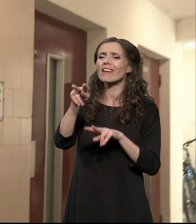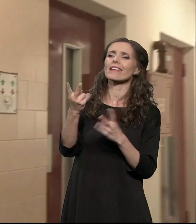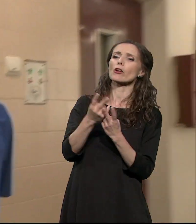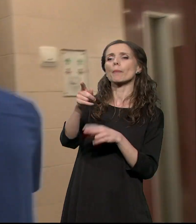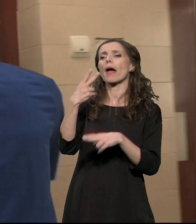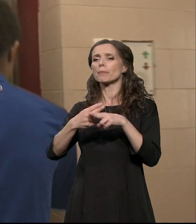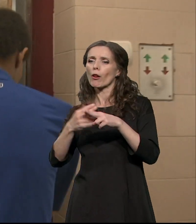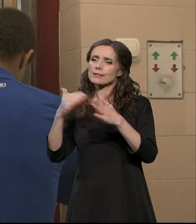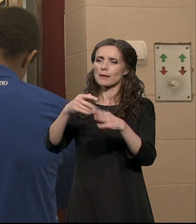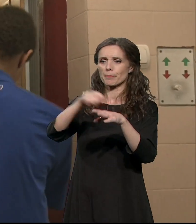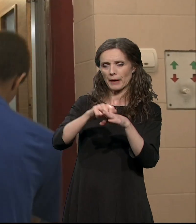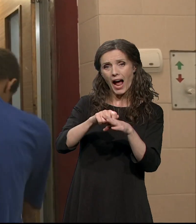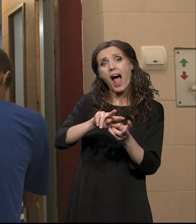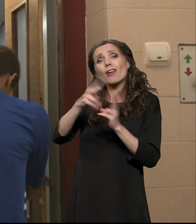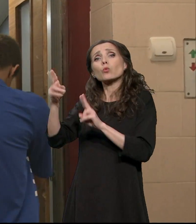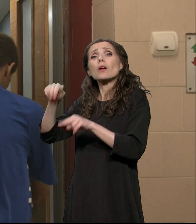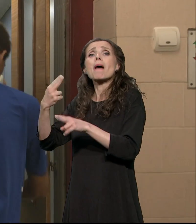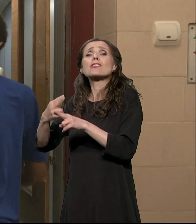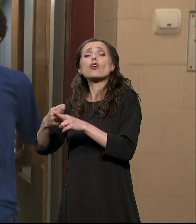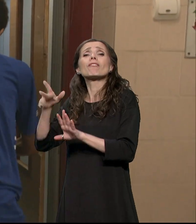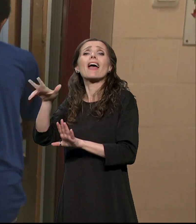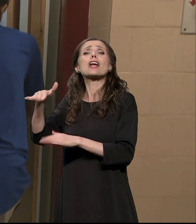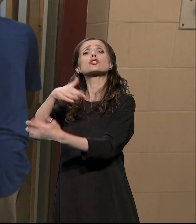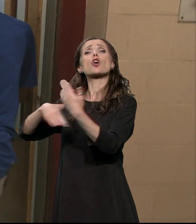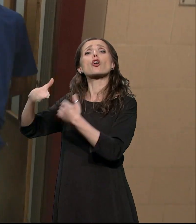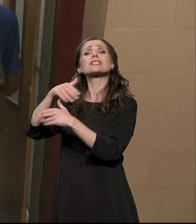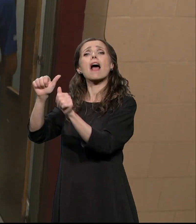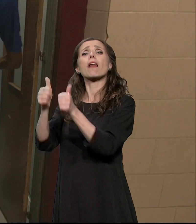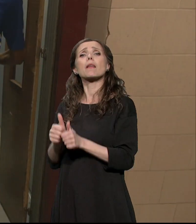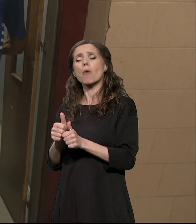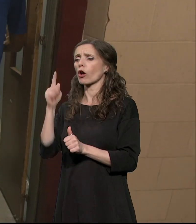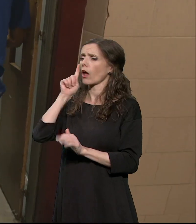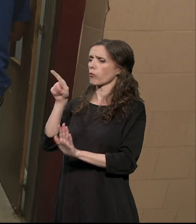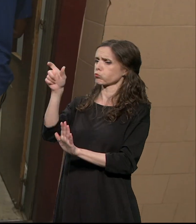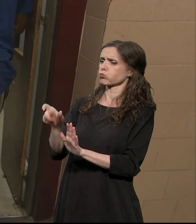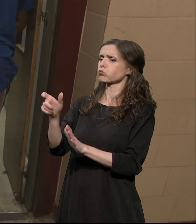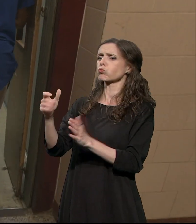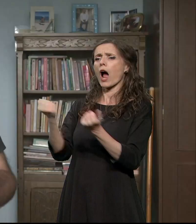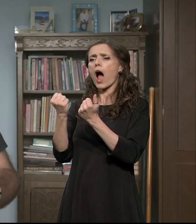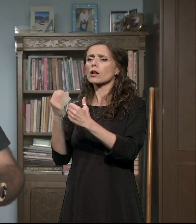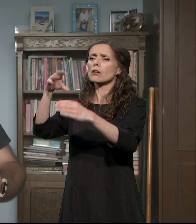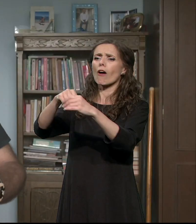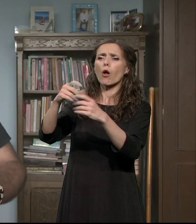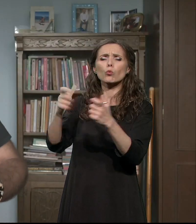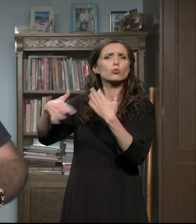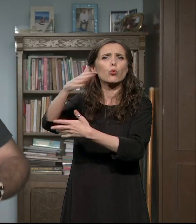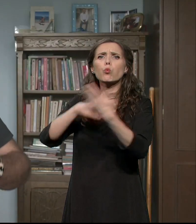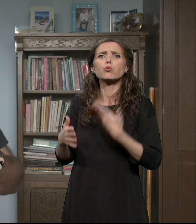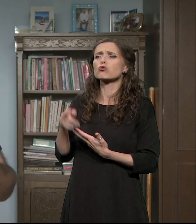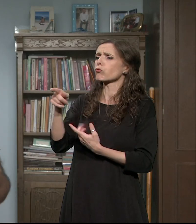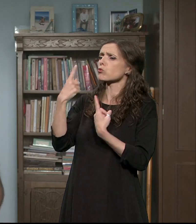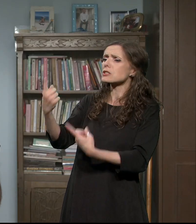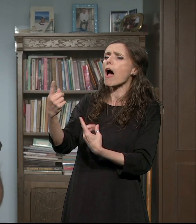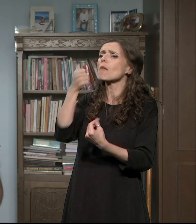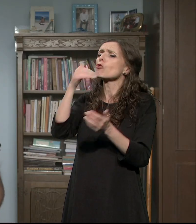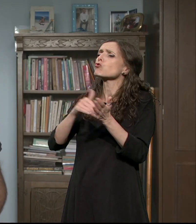model kao aktivnog člana društva. Čoveka koji samostalno vrši aktivnosti u toku dana, čoveka koji je sposoban da